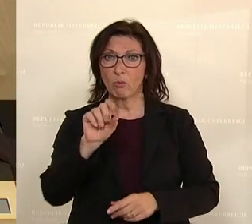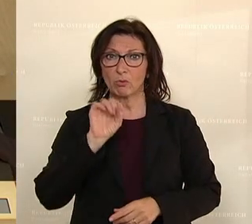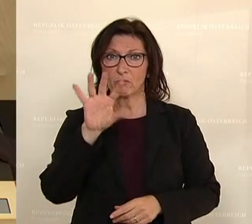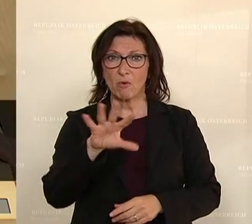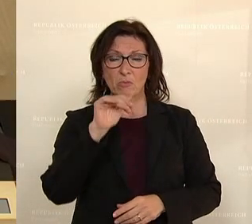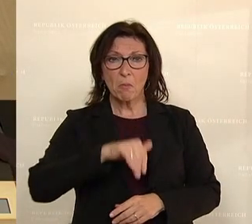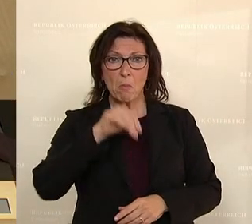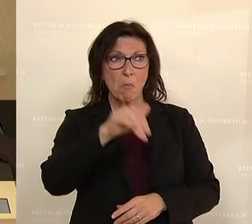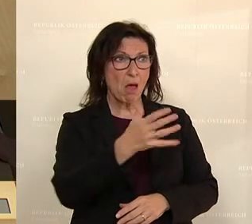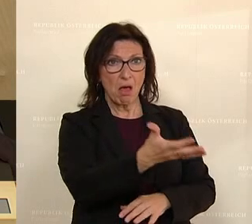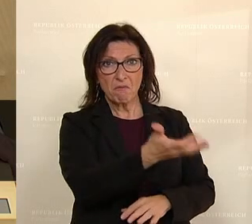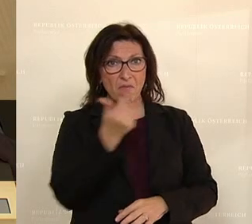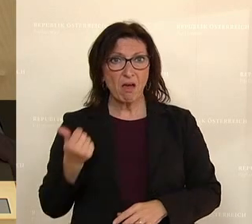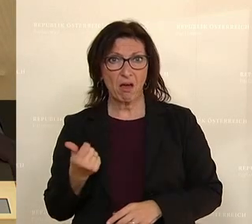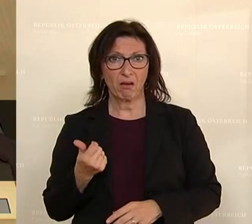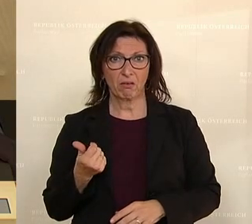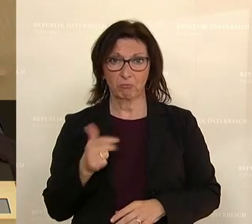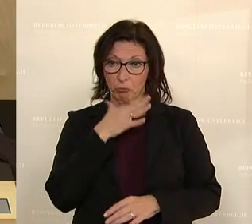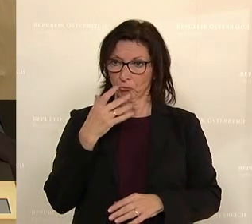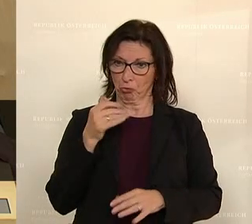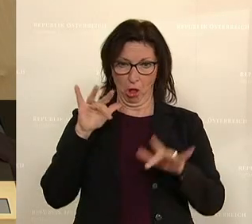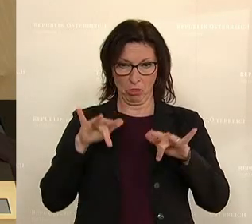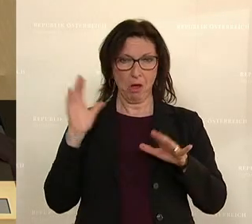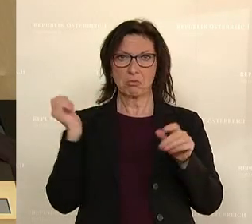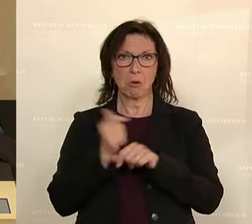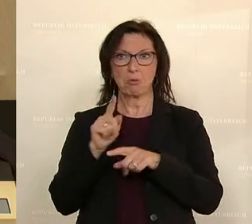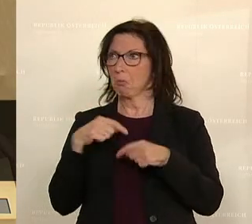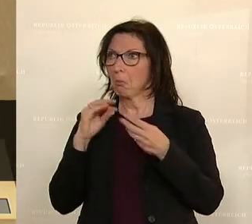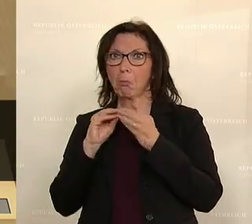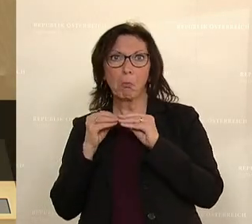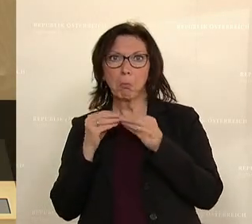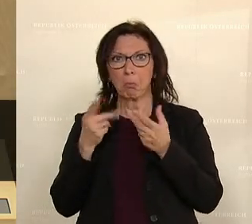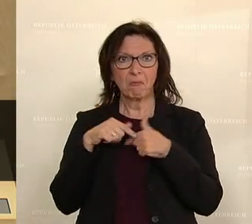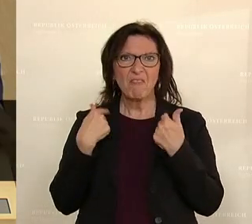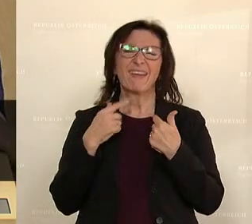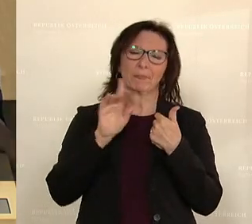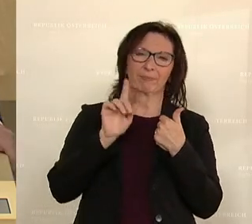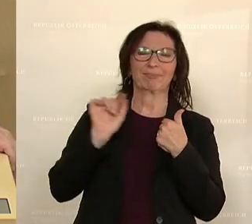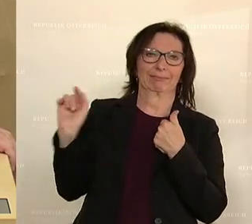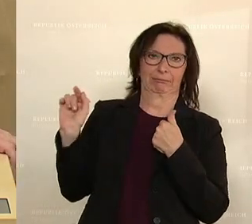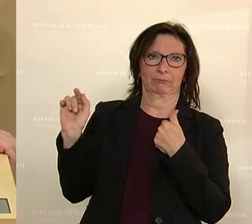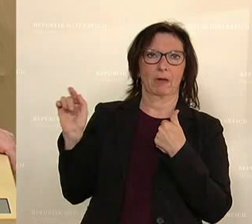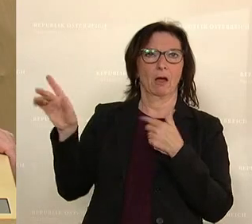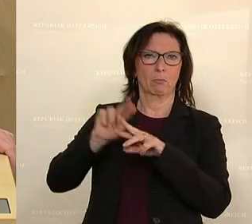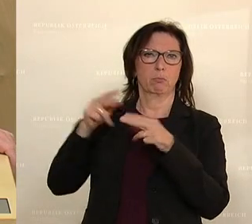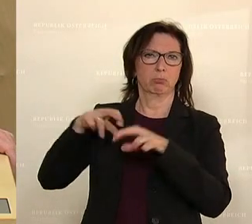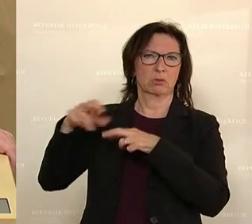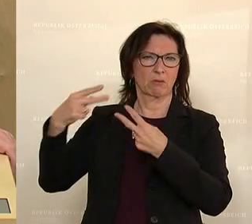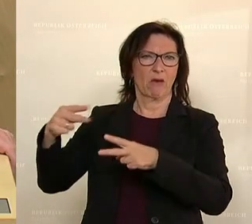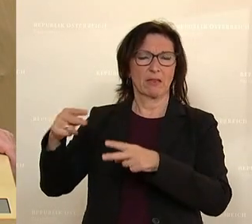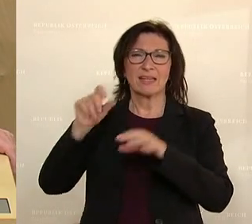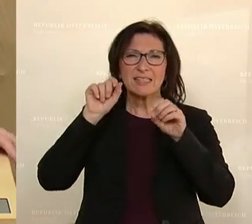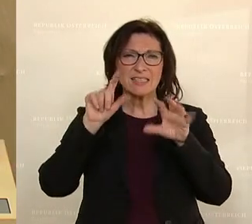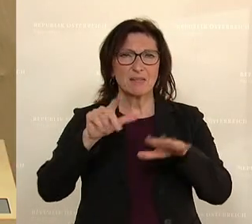Euro weg und kommen mit diesem vielen Geld trotzdem nicht aus. Also nicht wir, sondern Sie als Bundesregierung und machen weiter 17